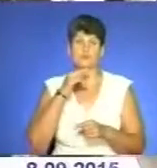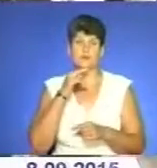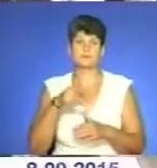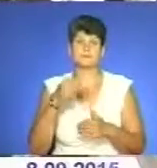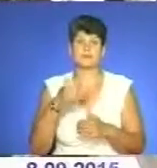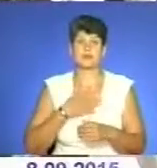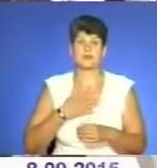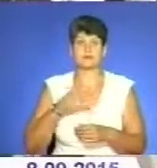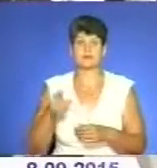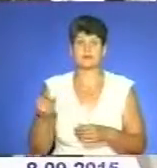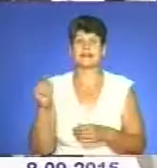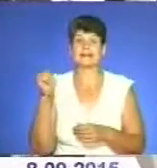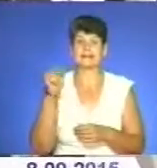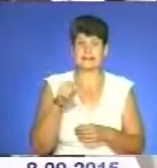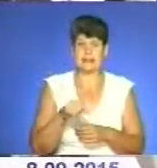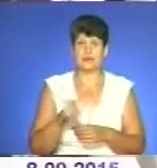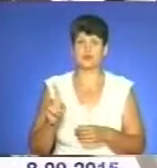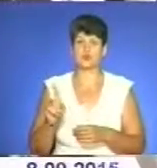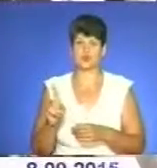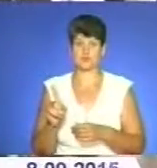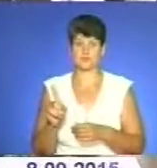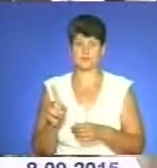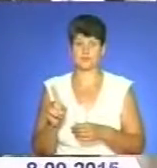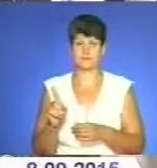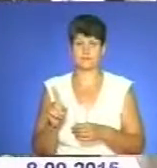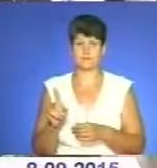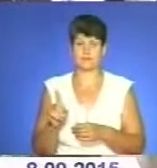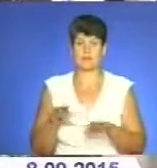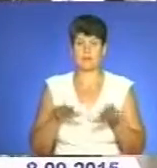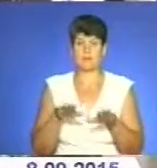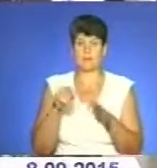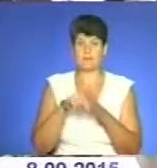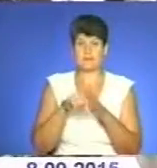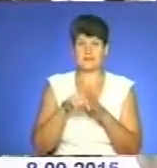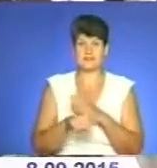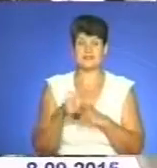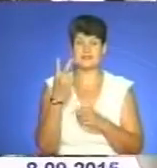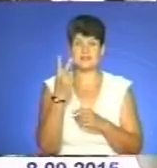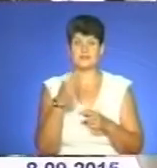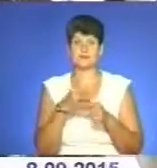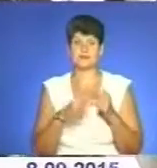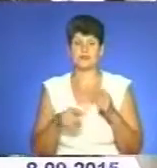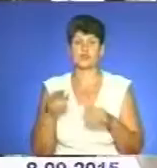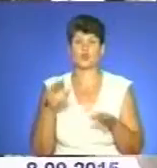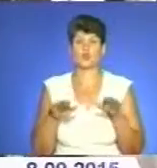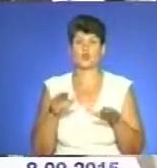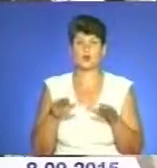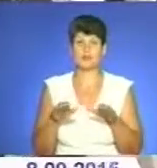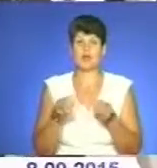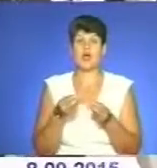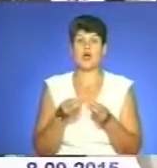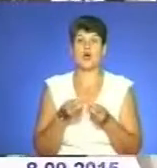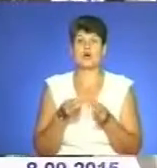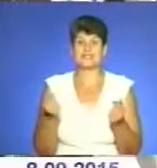громадян на те, що місткість пожежної автоцистерни – 2,5 тонни. Розхід одного